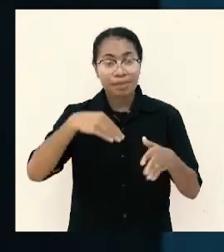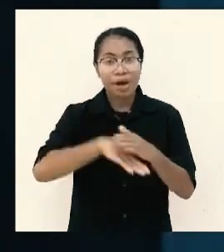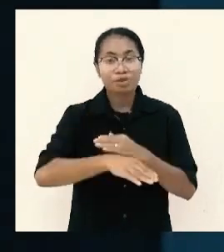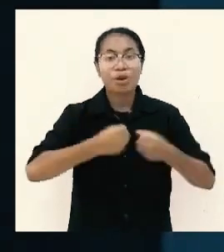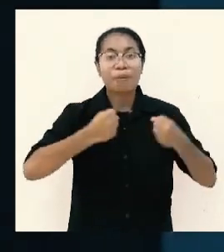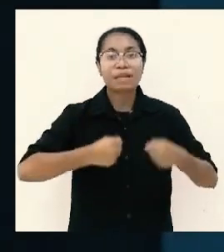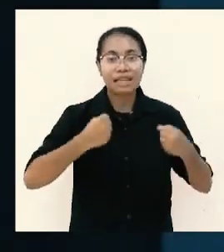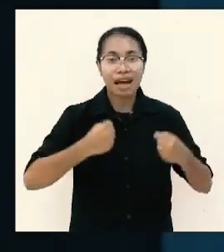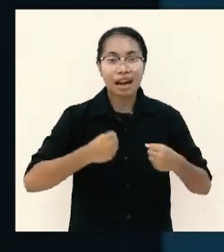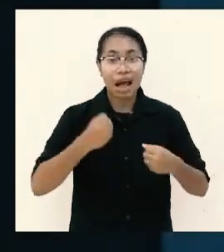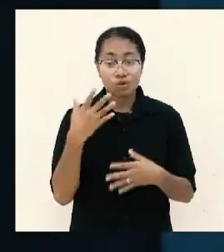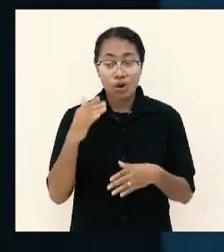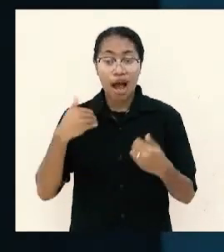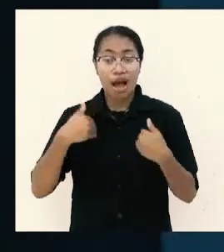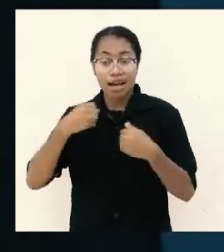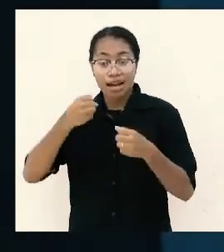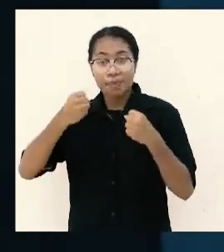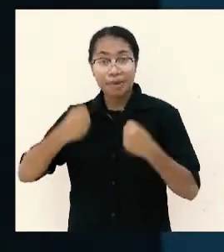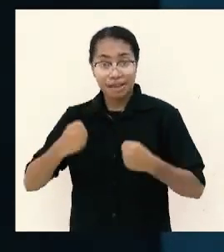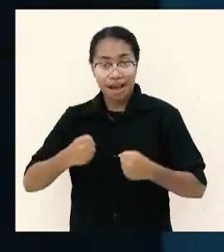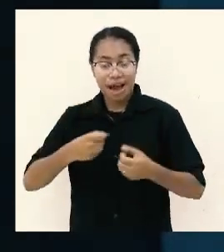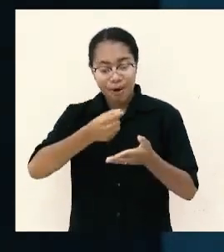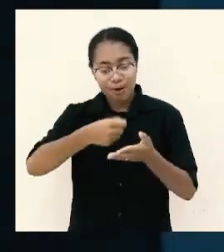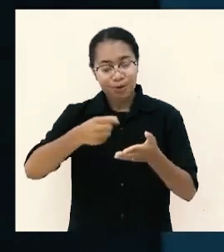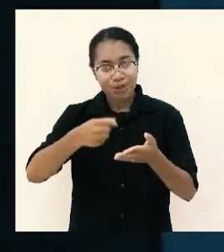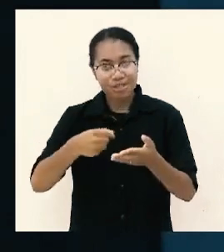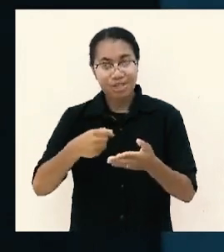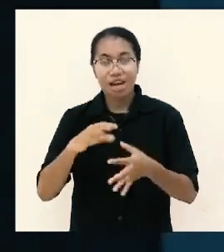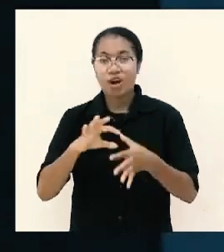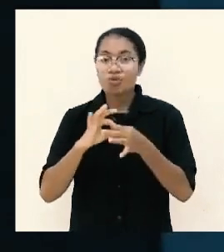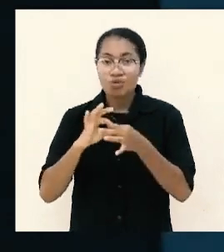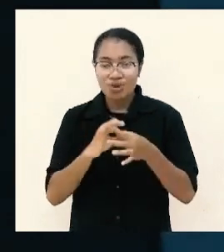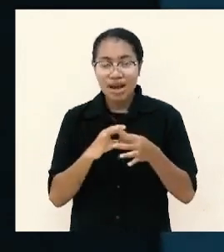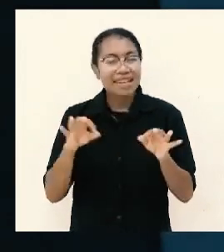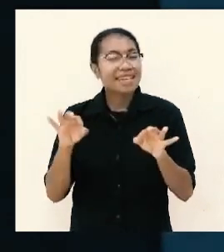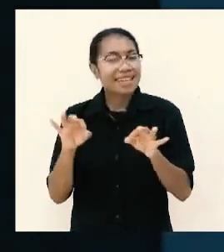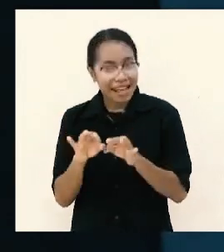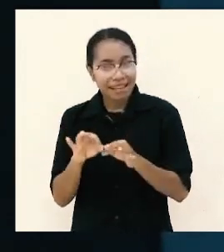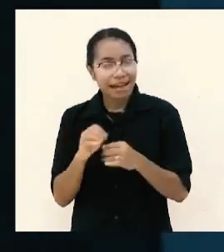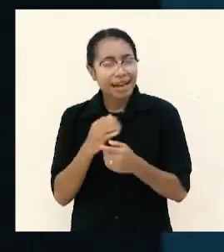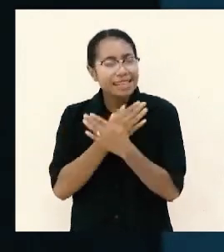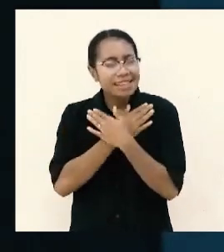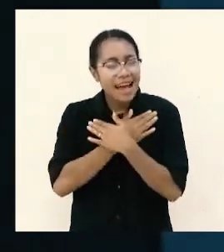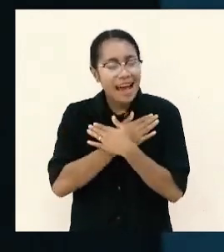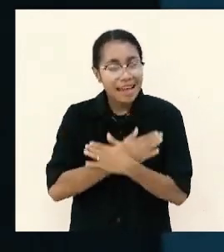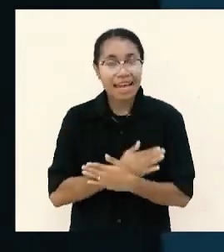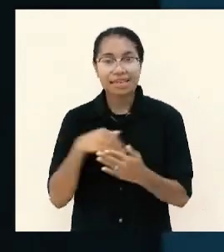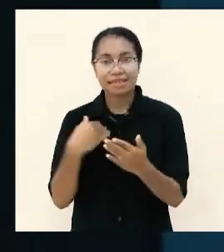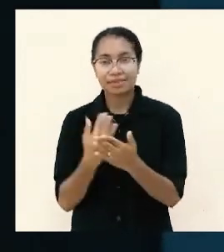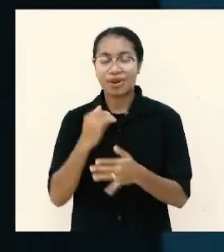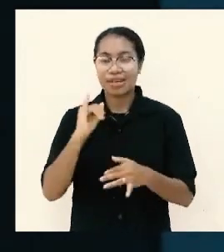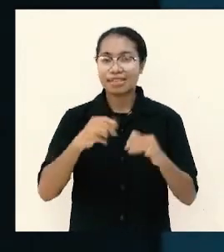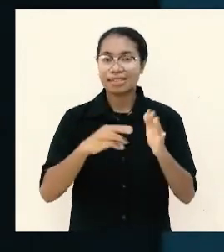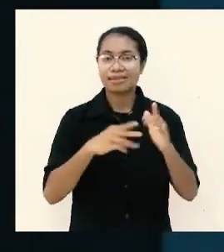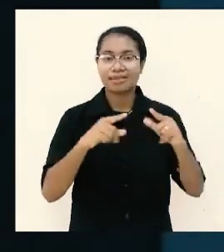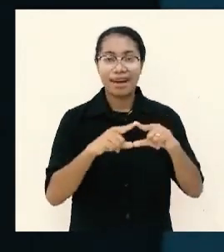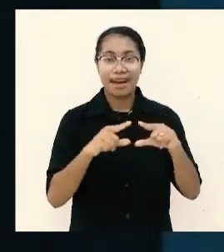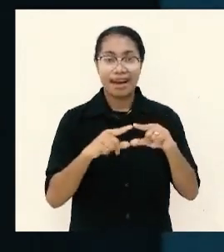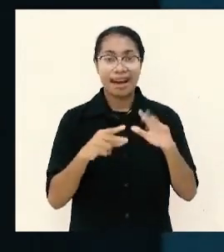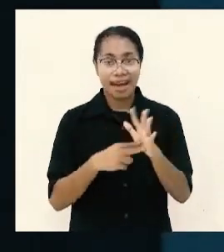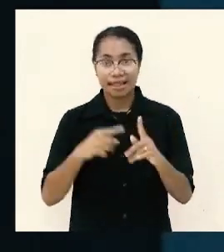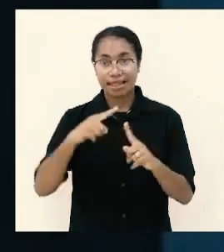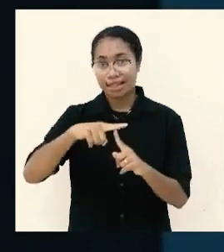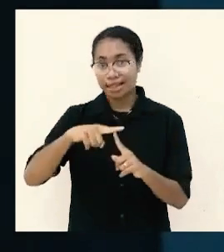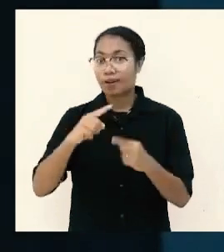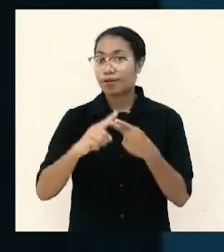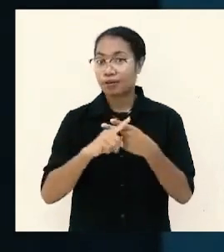yang dekat dengan jemaat Filipi dan sangat dikasihi oleh jemaat Filipi. Maka pada waktu Paulus